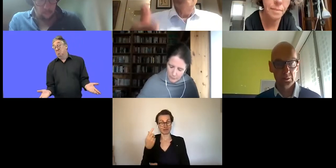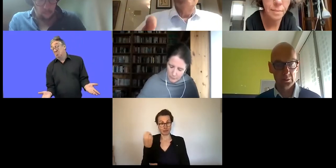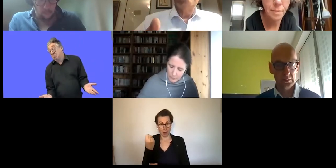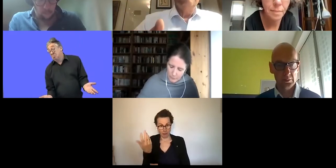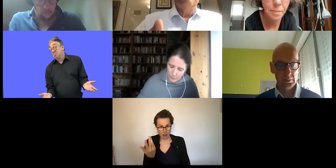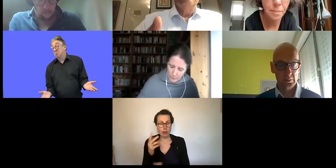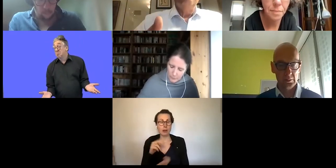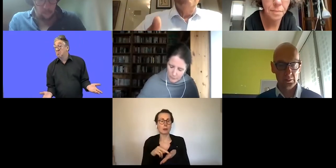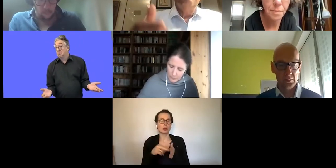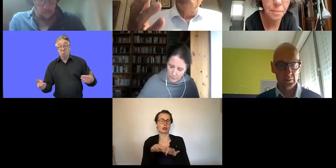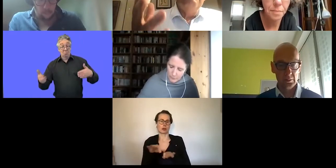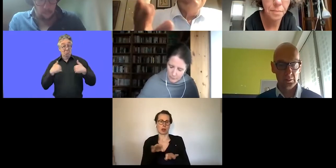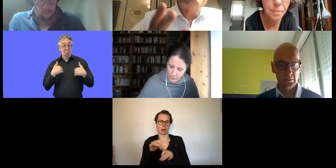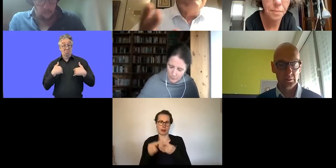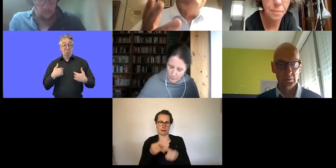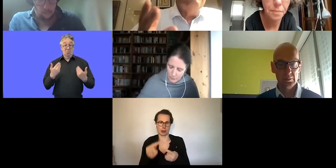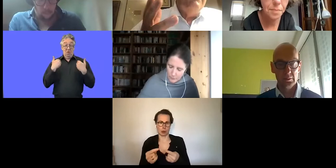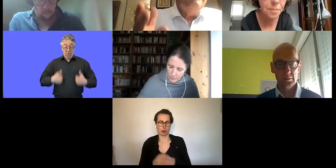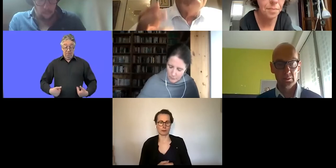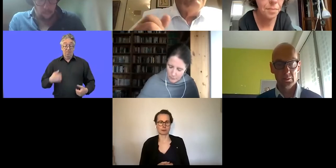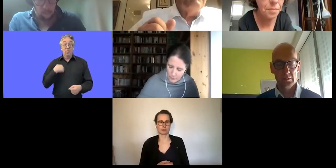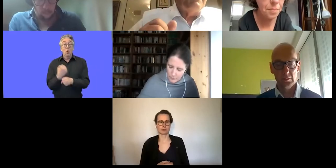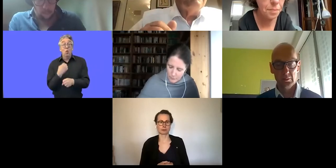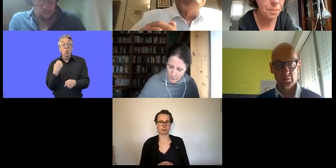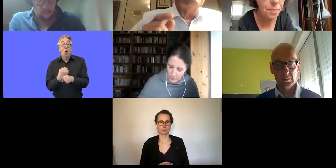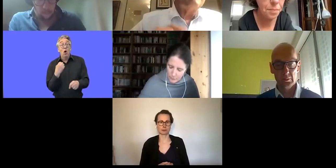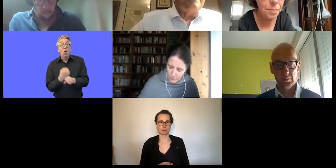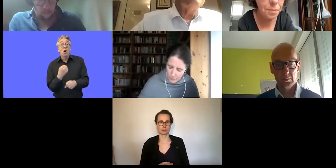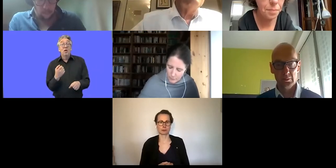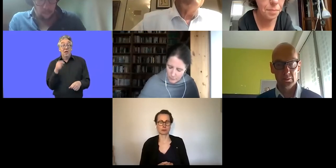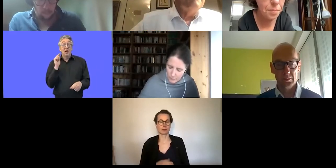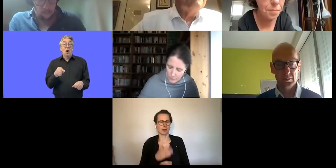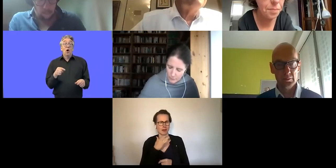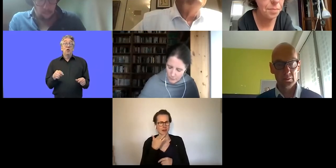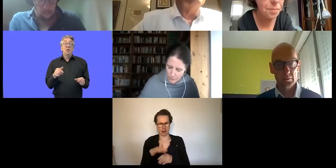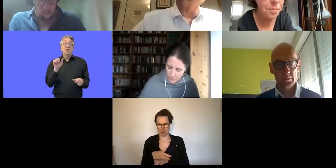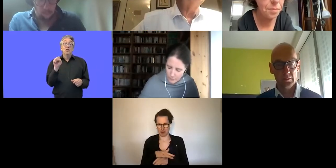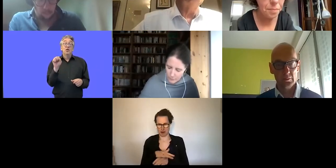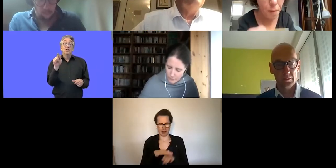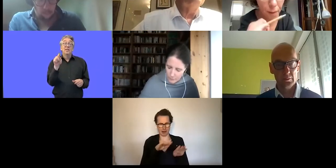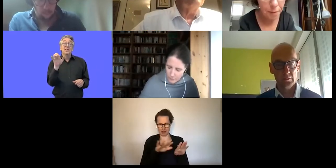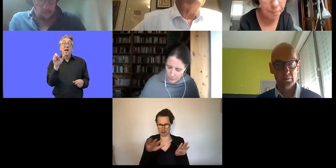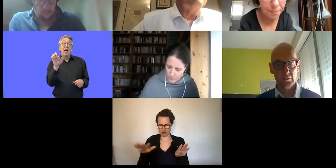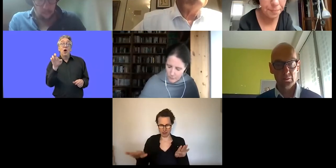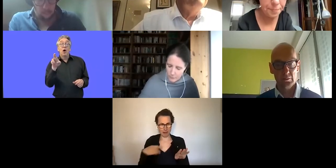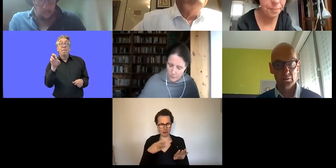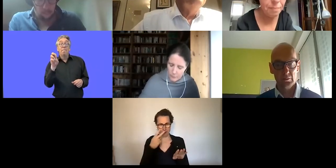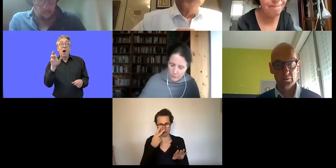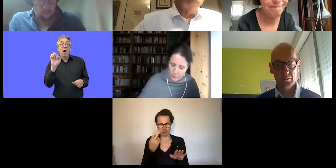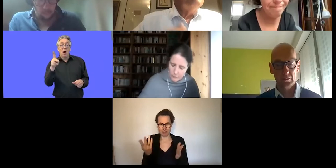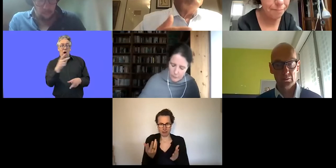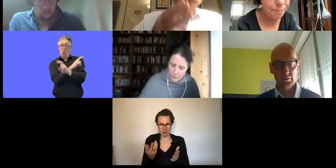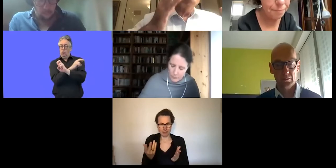wir sehen in vielen Bereichen, dass das, was wir jetzt tun, eigentlich viel teurer ist.